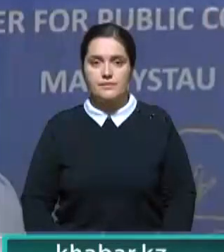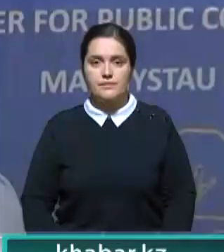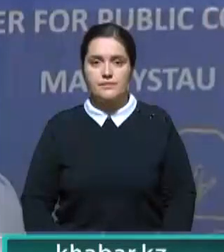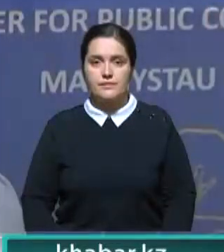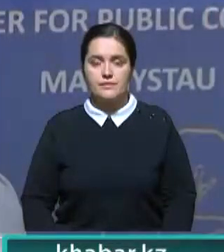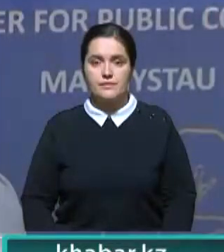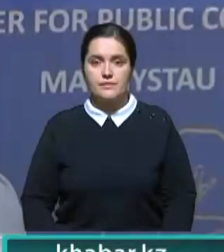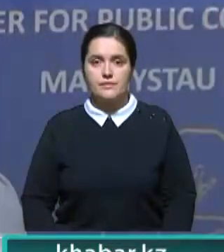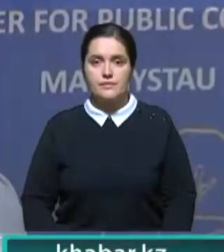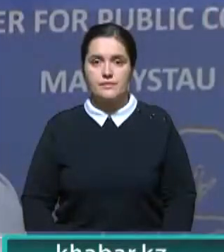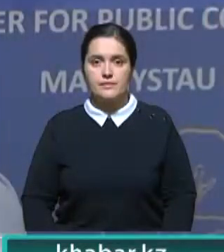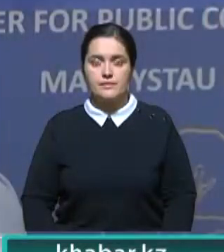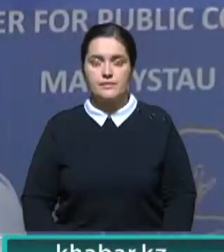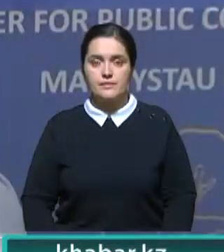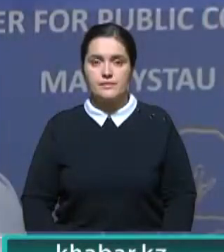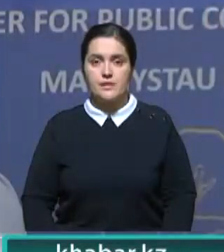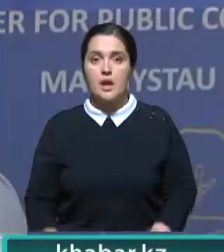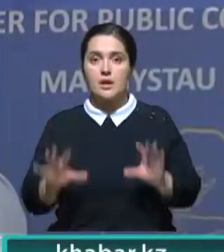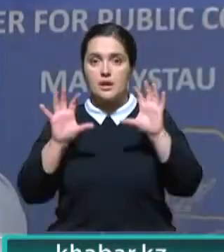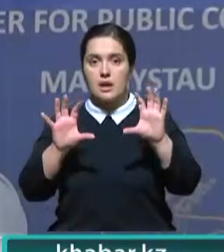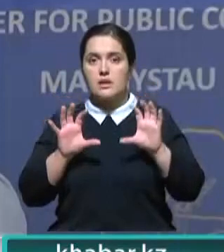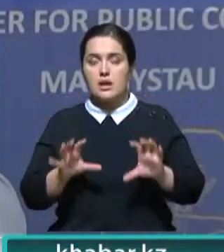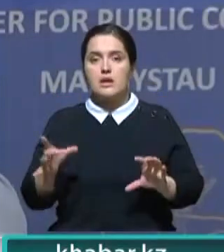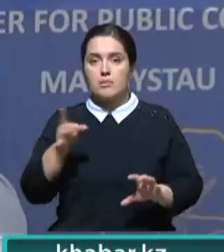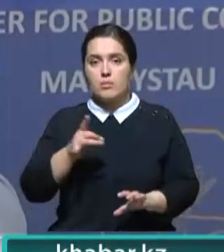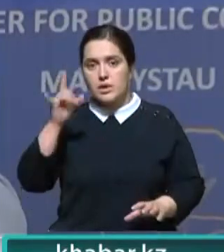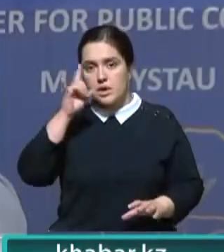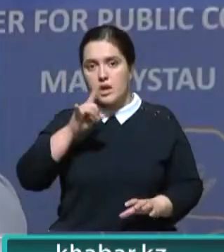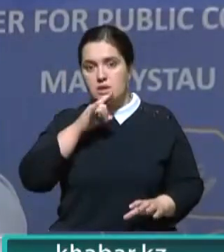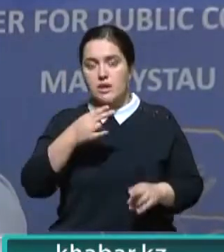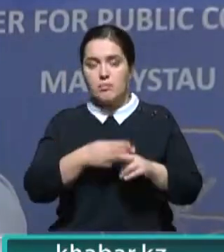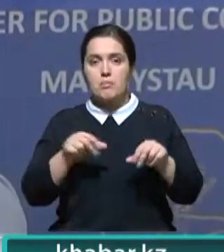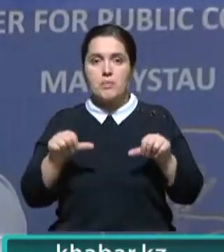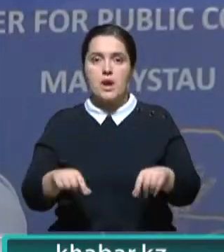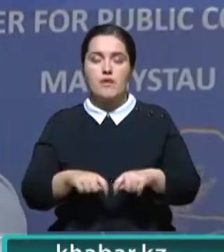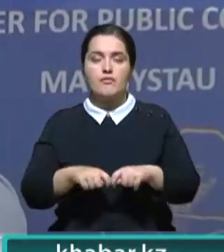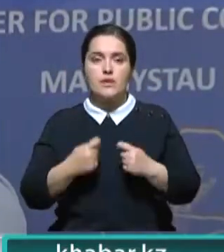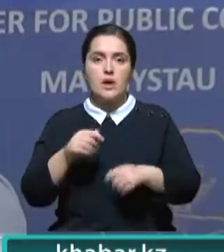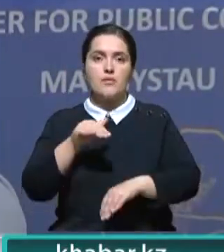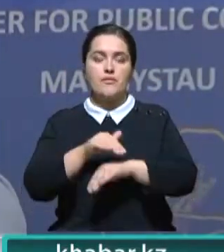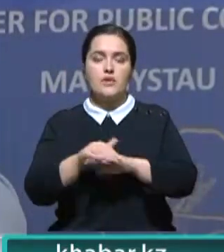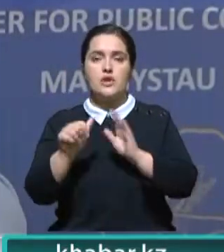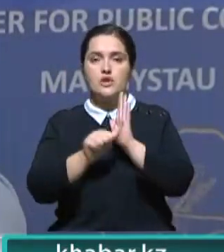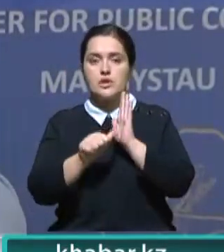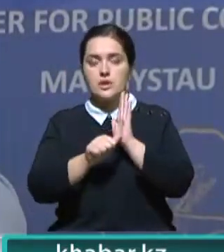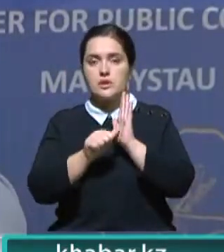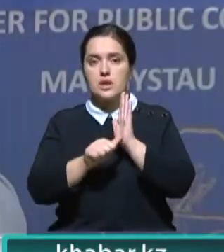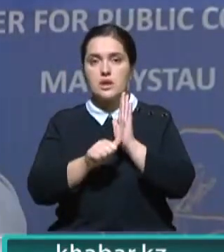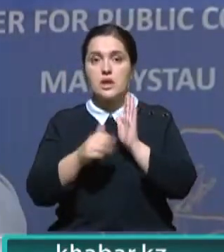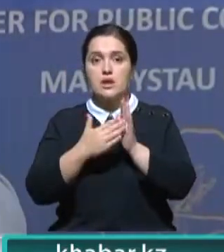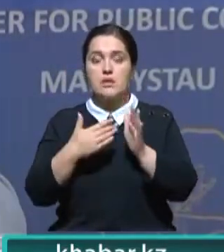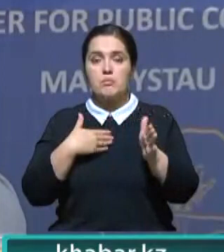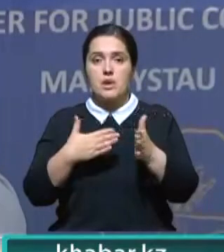На сегодняшний день, согласно Кодексу Республики Казахстан, об административных правонарушениях выявлено 60 фактов. Мы